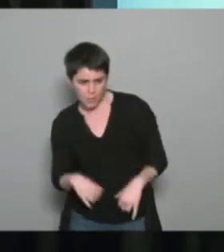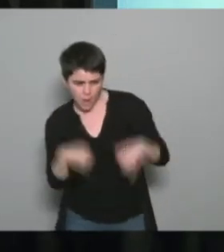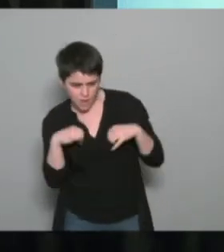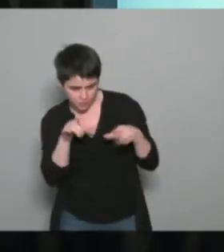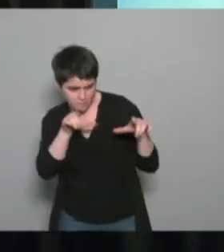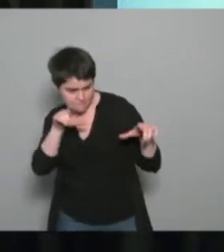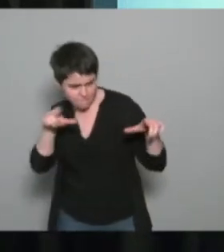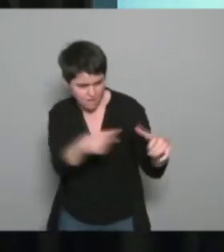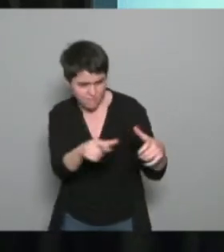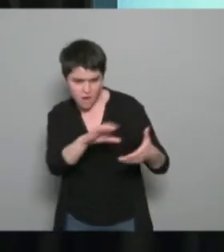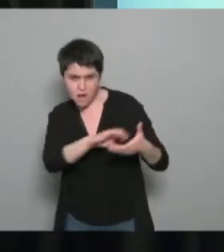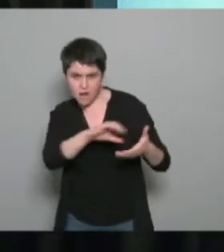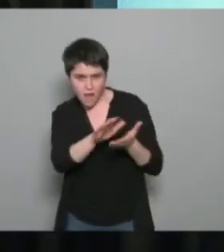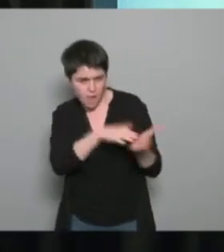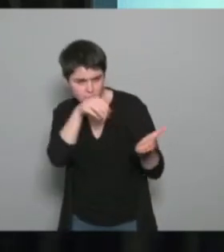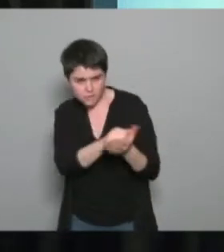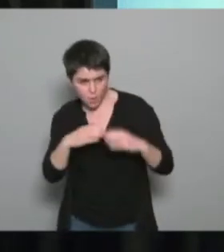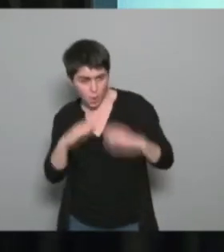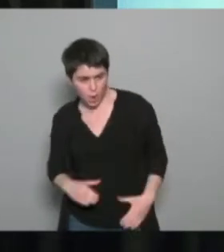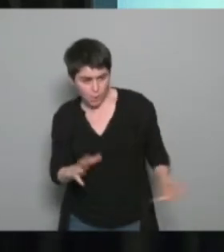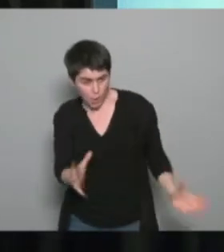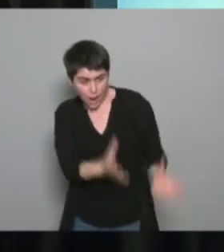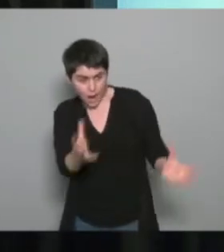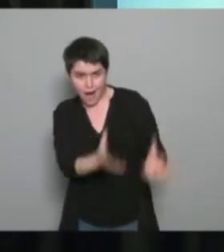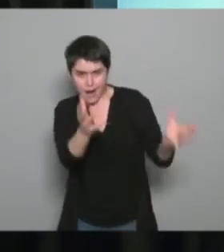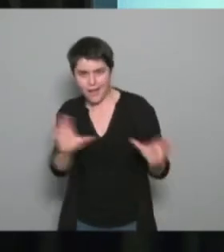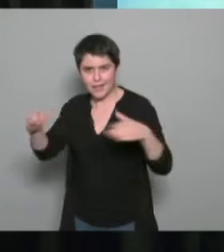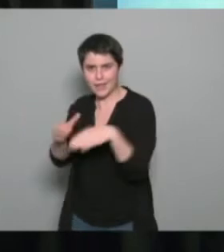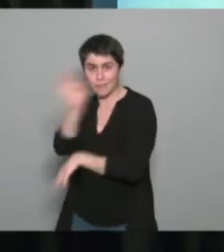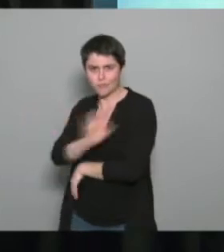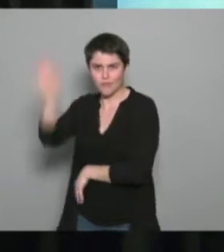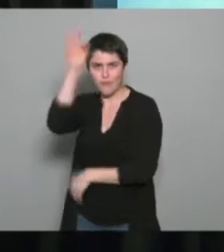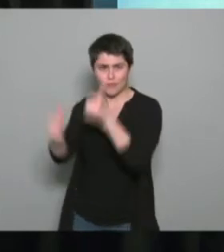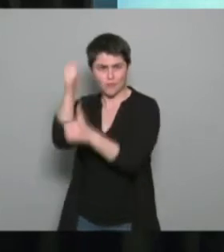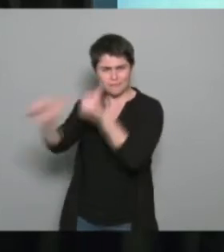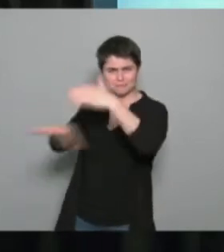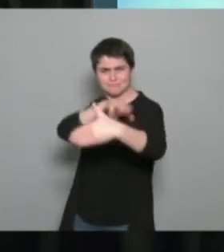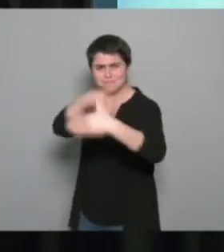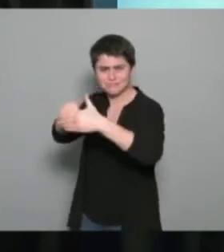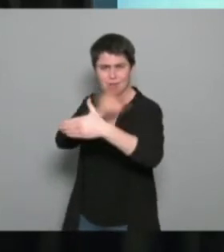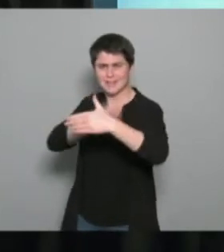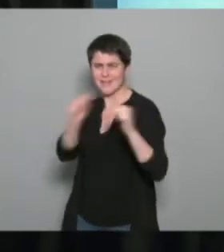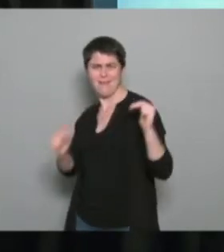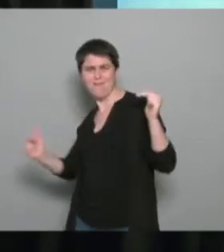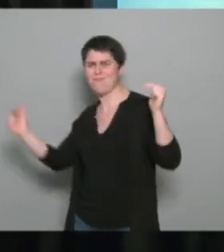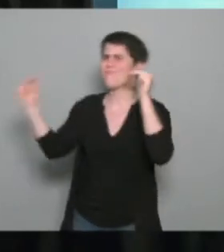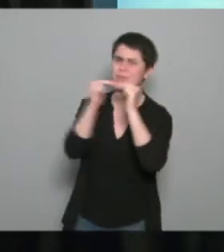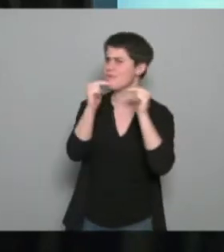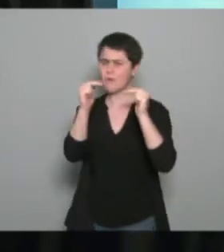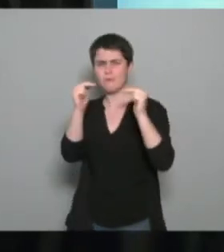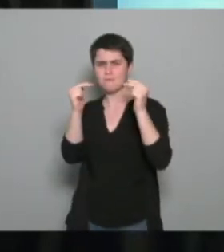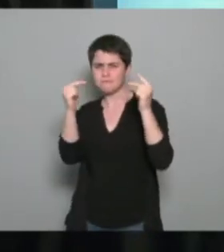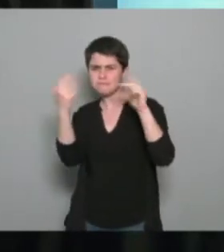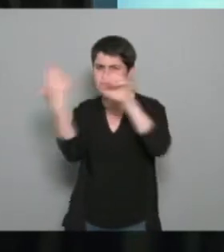progressent qu'ils alimentent nos différentes équipes de France qu'ils évoluent au plus haut niveau objectif de formation et